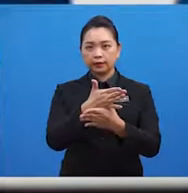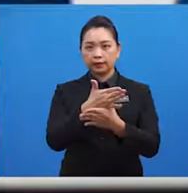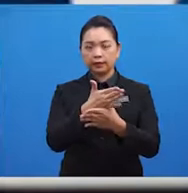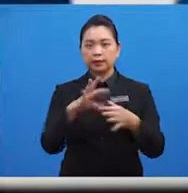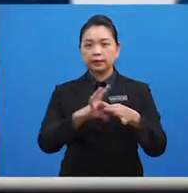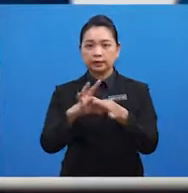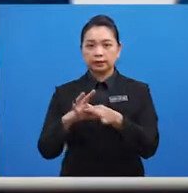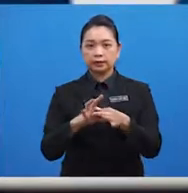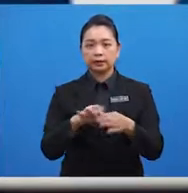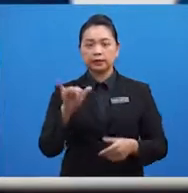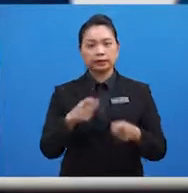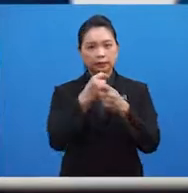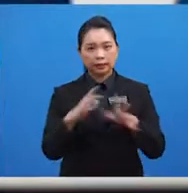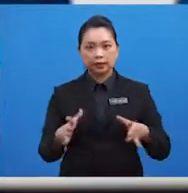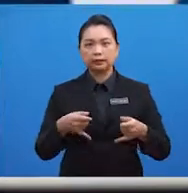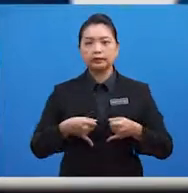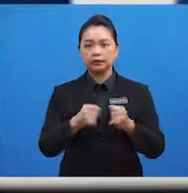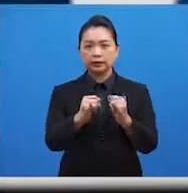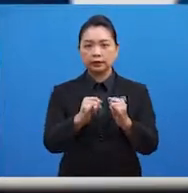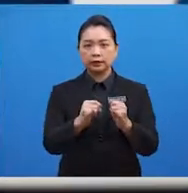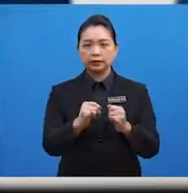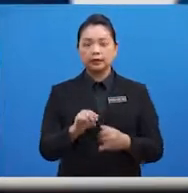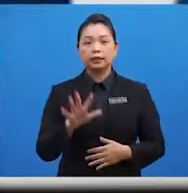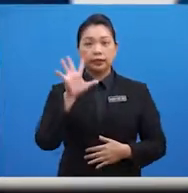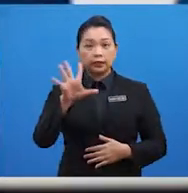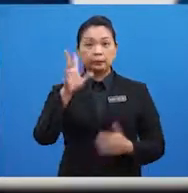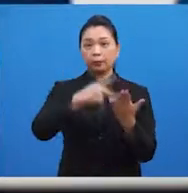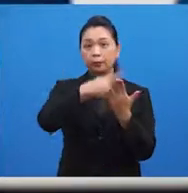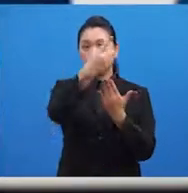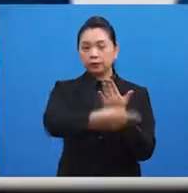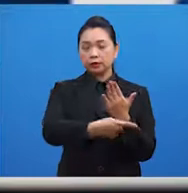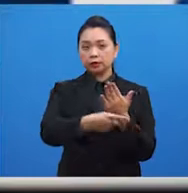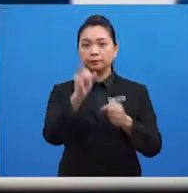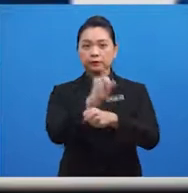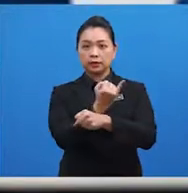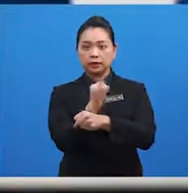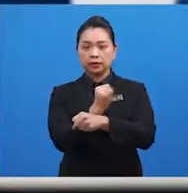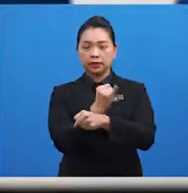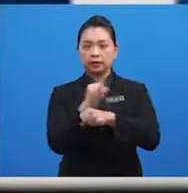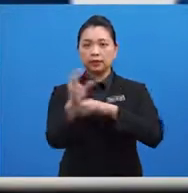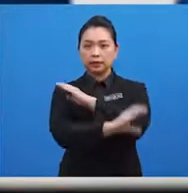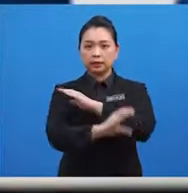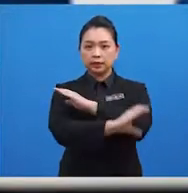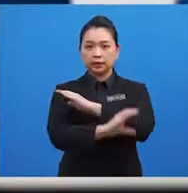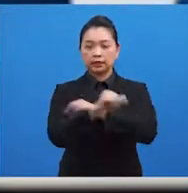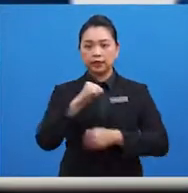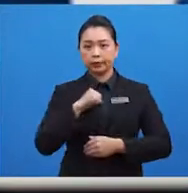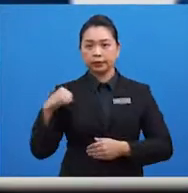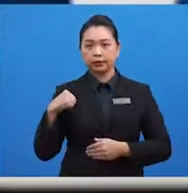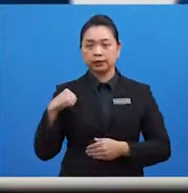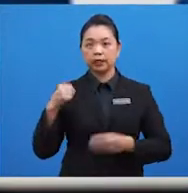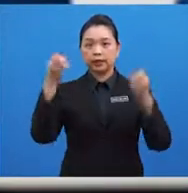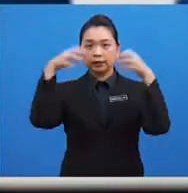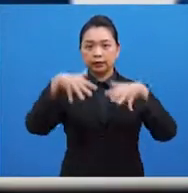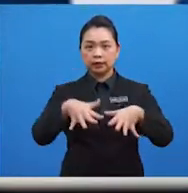kerjasama yang telah dijalankan ialah lima projek perindustrian di negara-negara anggota ASEAN